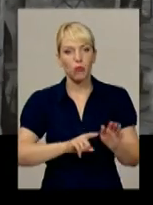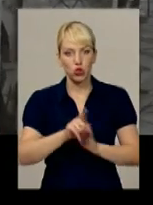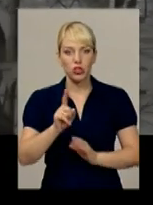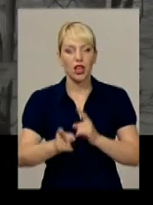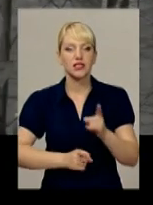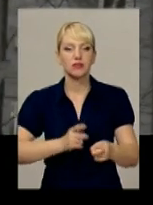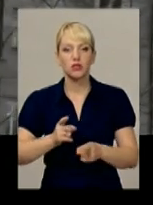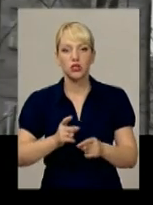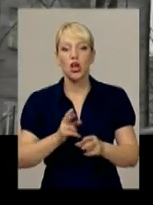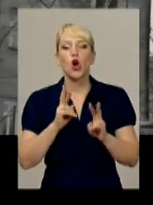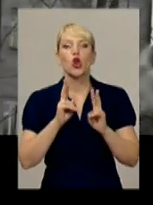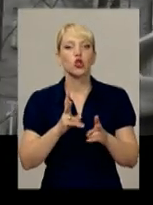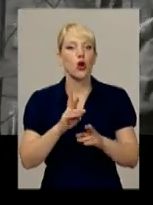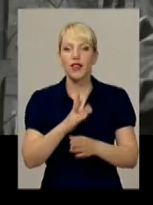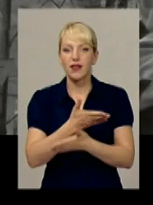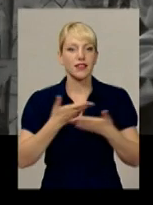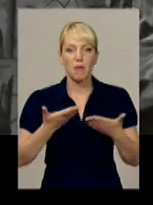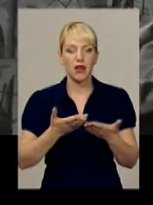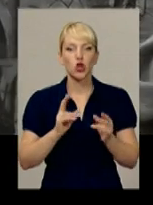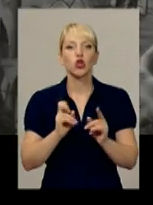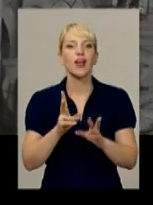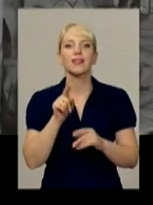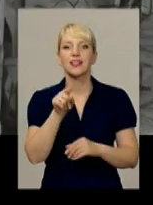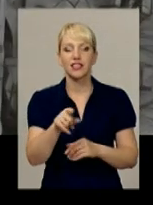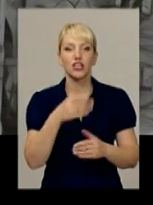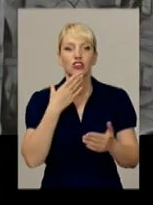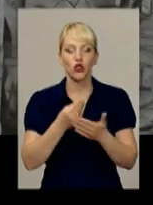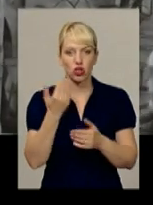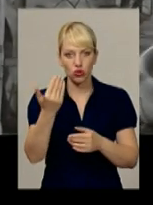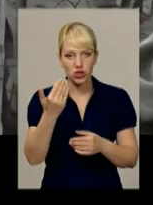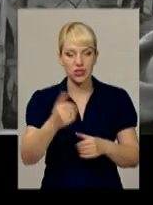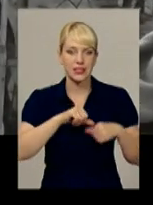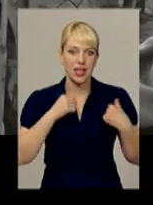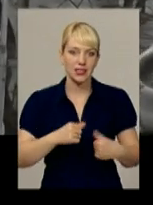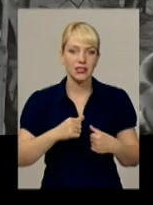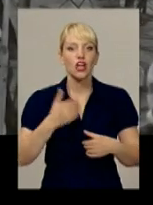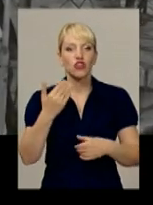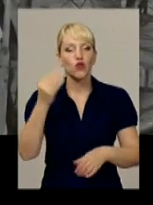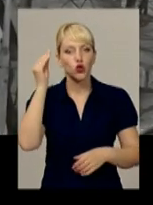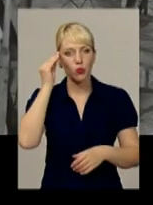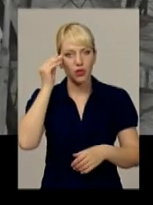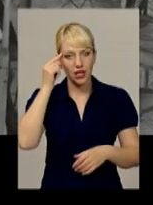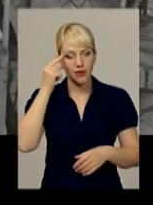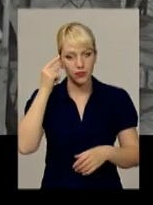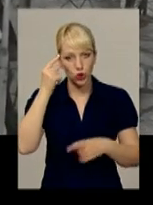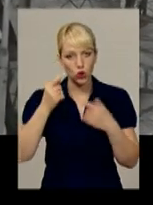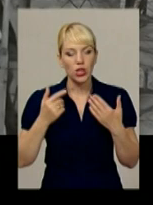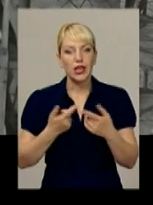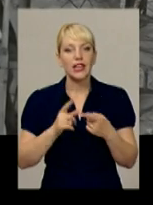адже хто як не ми, хто як не ти, хто як не твоє серце, і на твої думки. Давайте починати з себе, і тоді, я думаю,